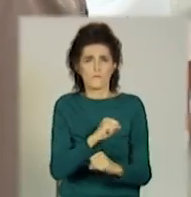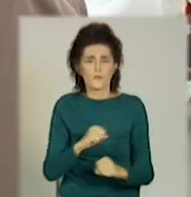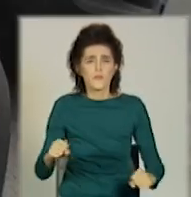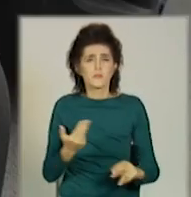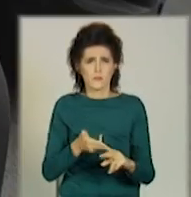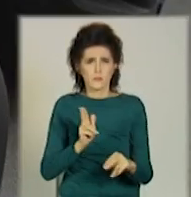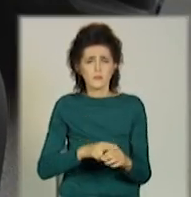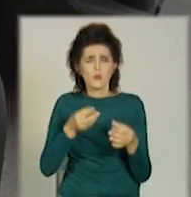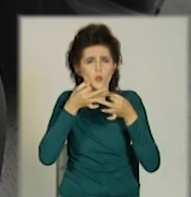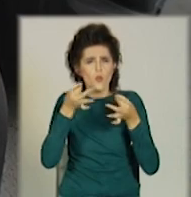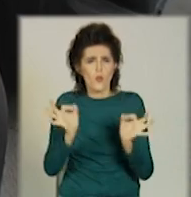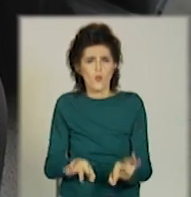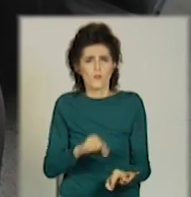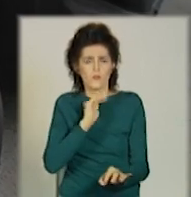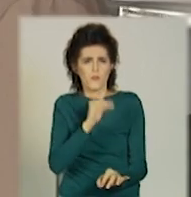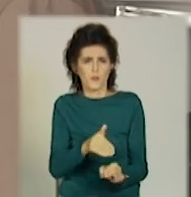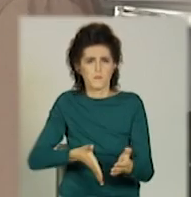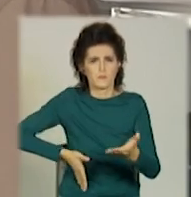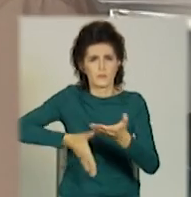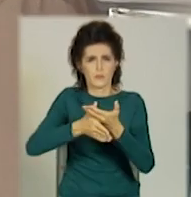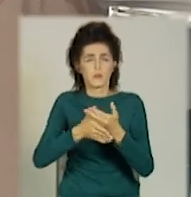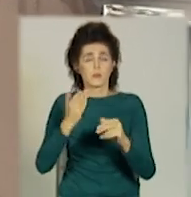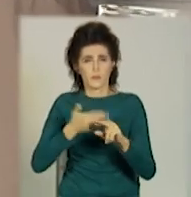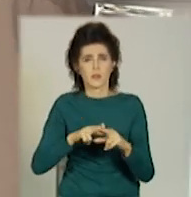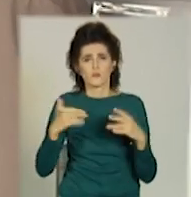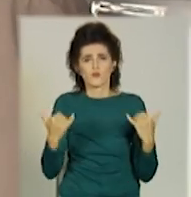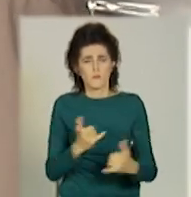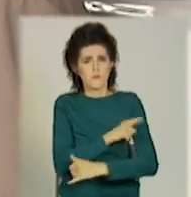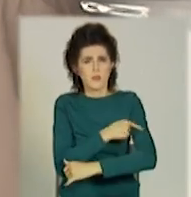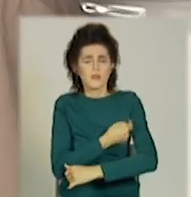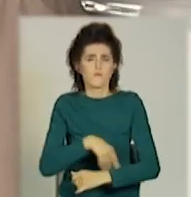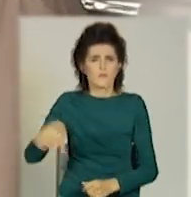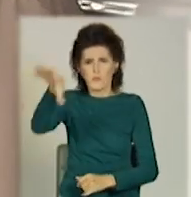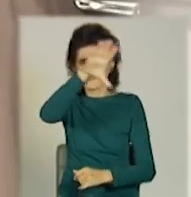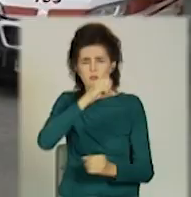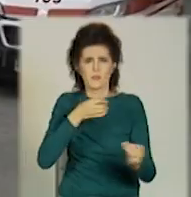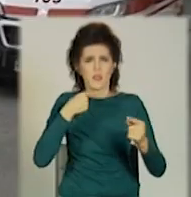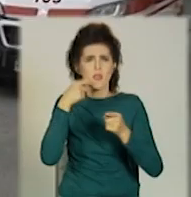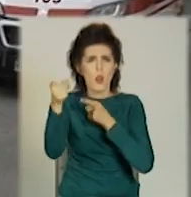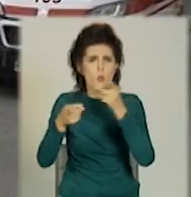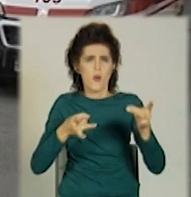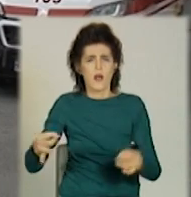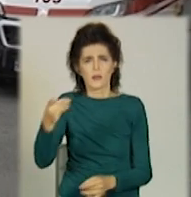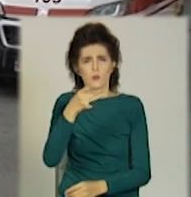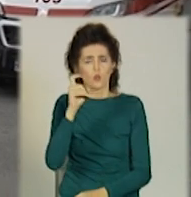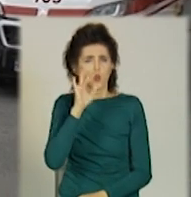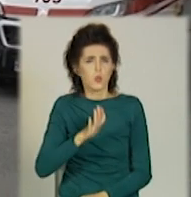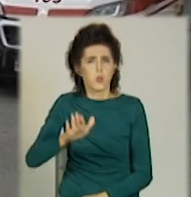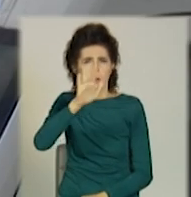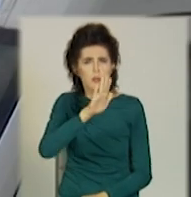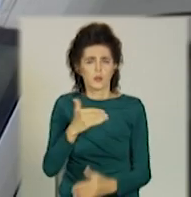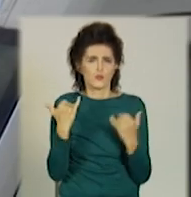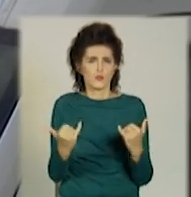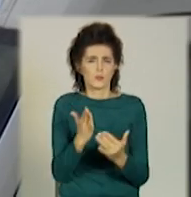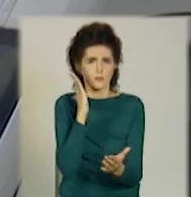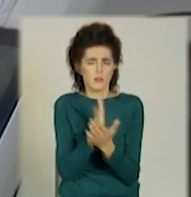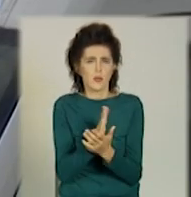повноцінну кваліфіковану допомогу. В таких умовах працюють медики у віддалених регіонах України. Але нарешті до станції екстреної